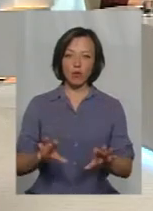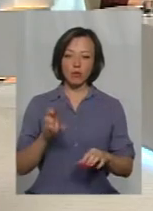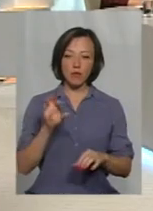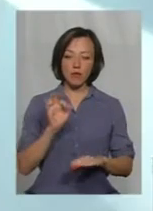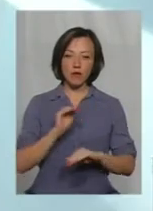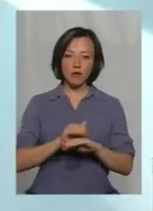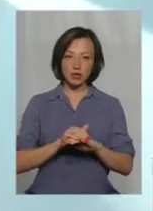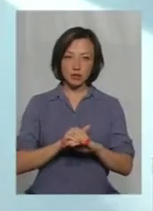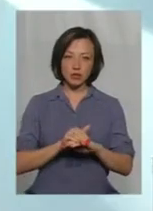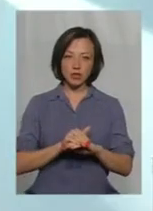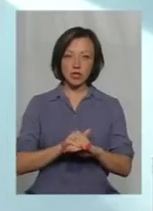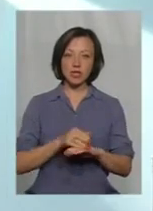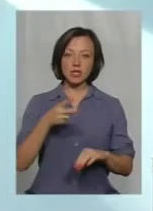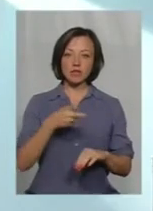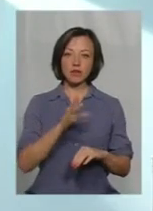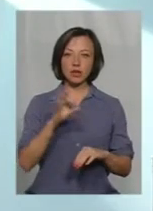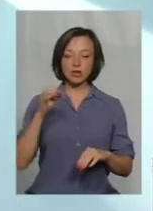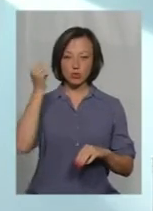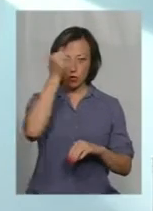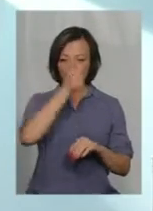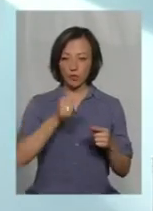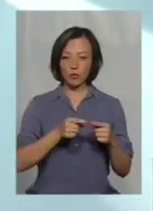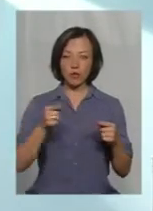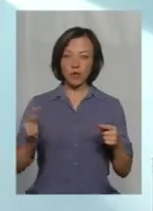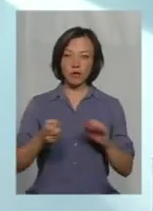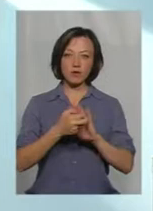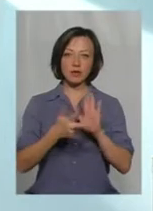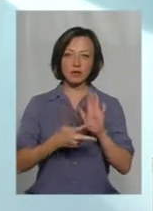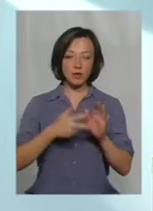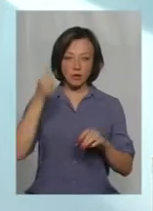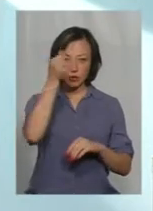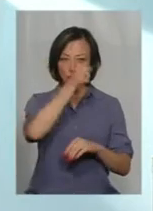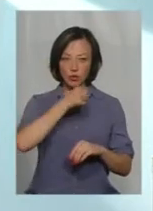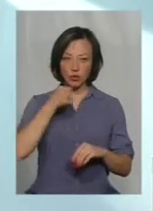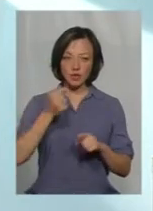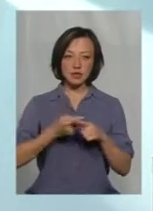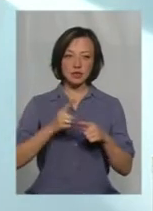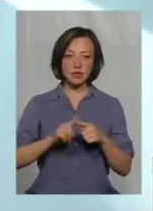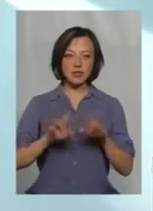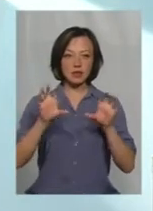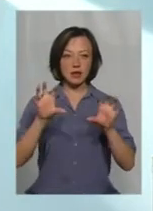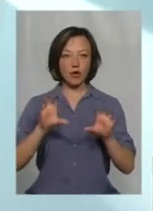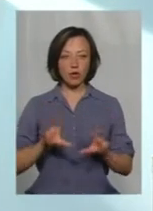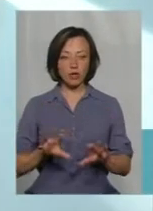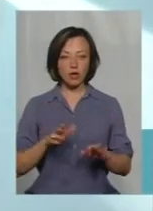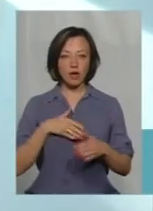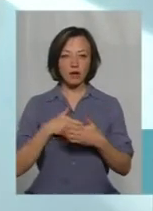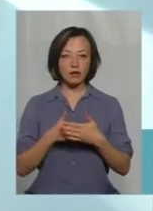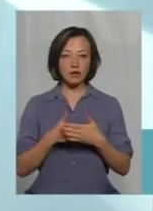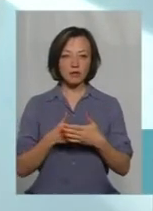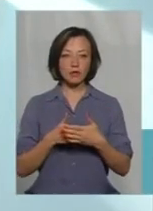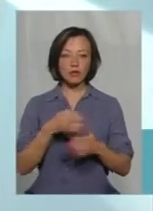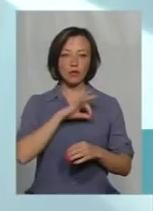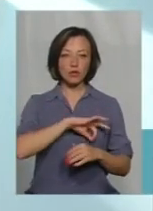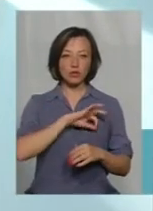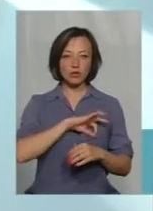фактично з 2000 року, тобто вже на протязі 18 років, даний закон активно досить